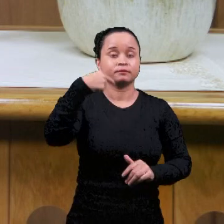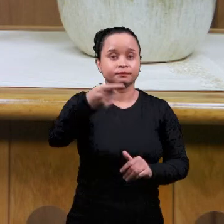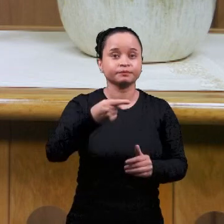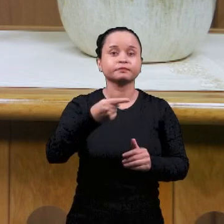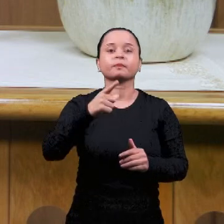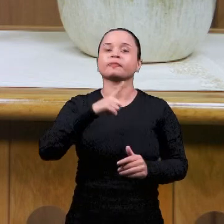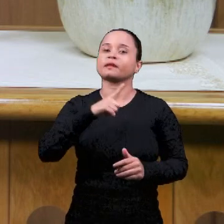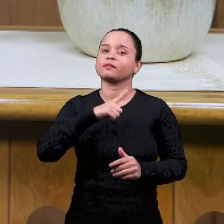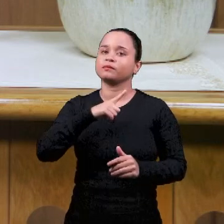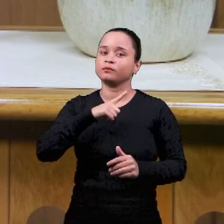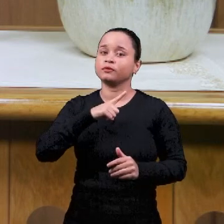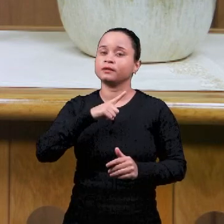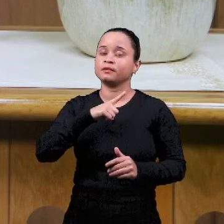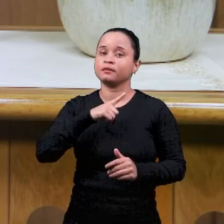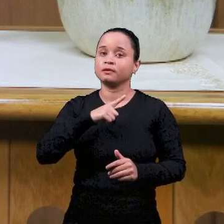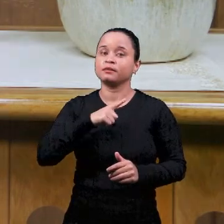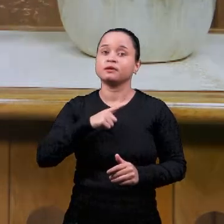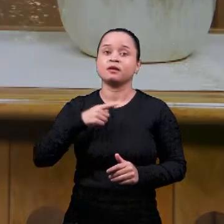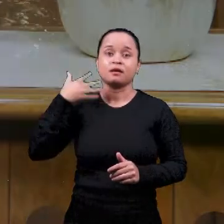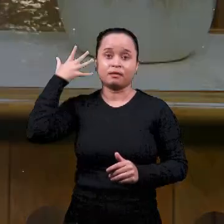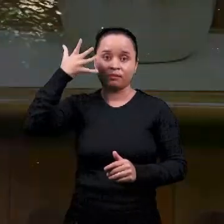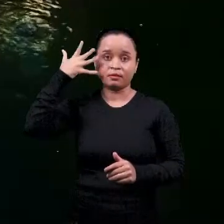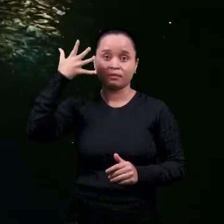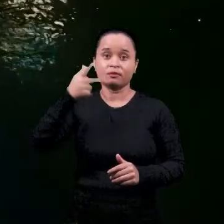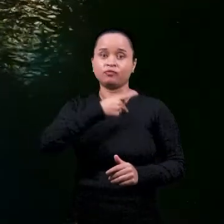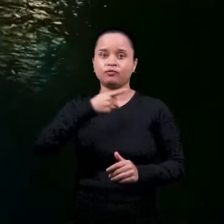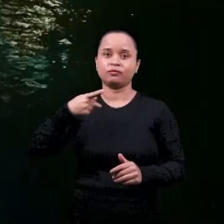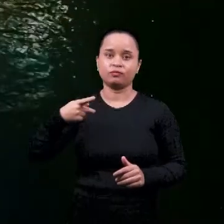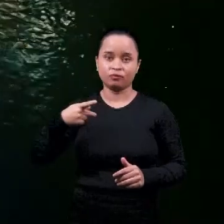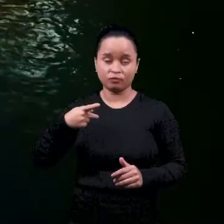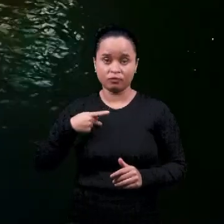будет слово от пастора Жидалти.